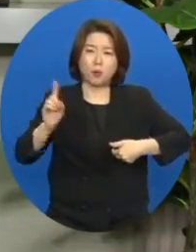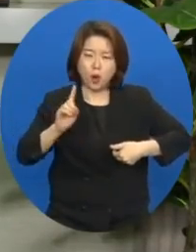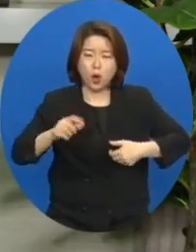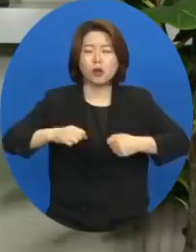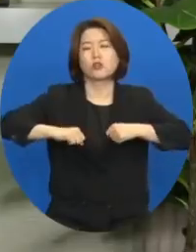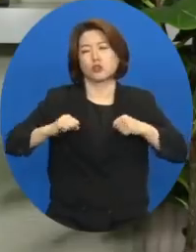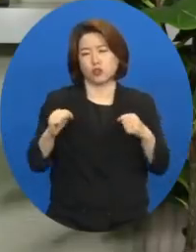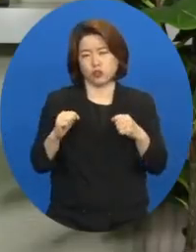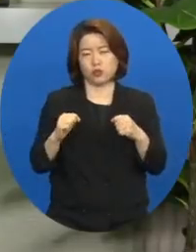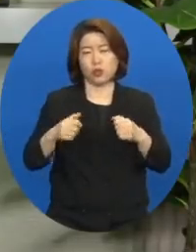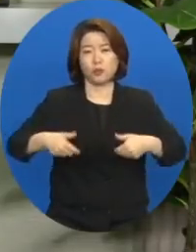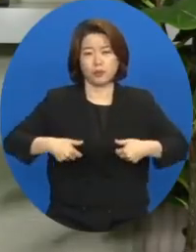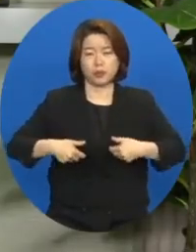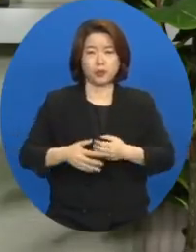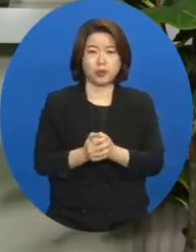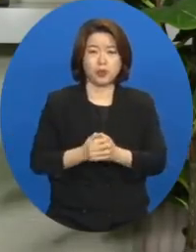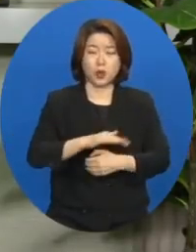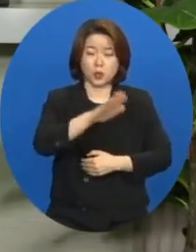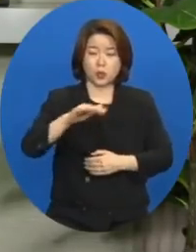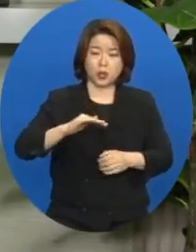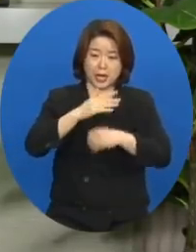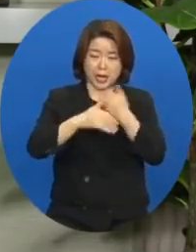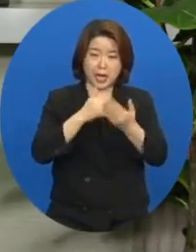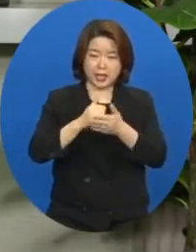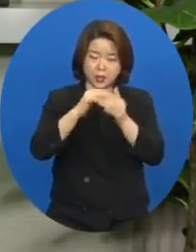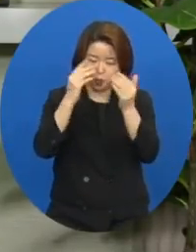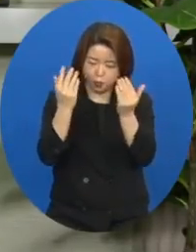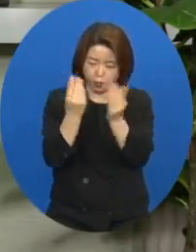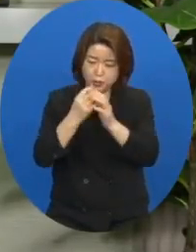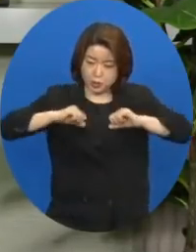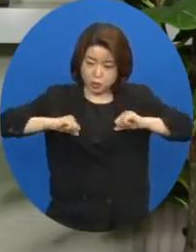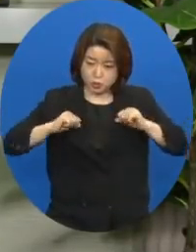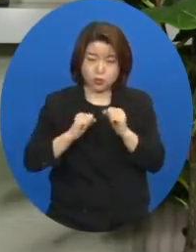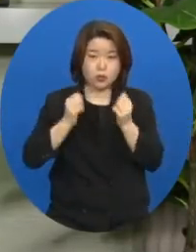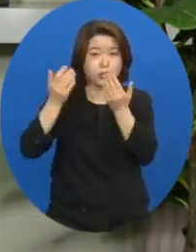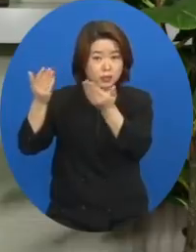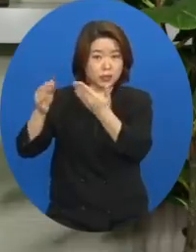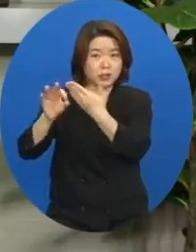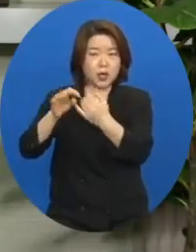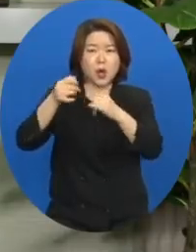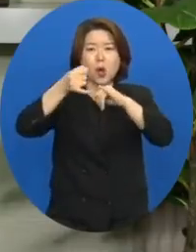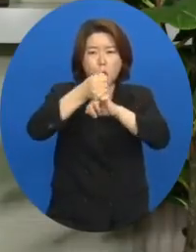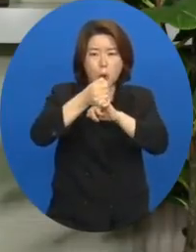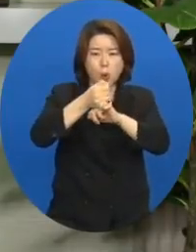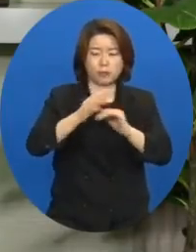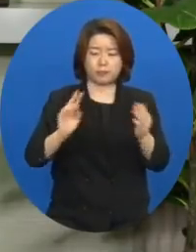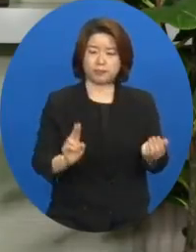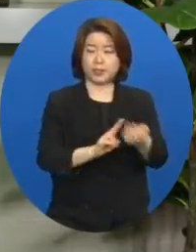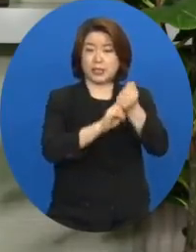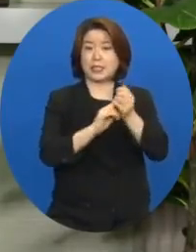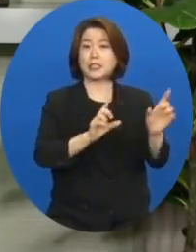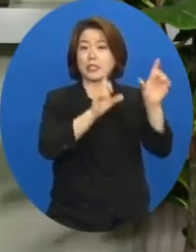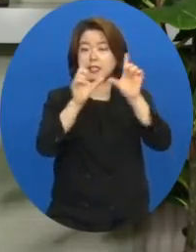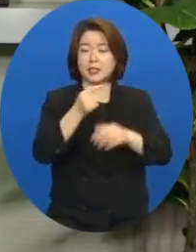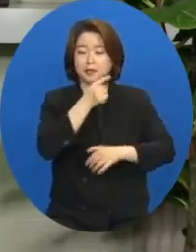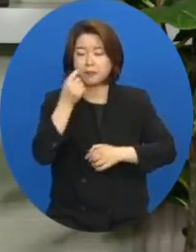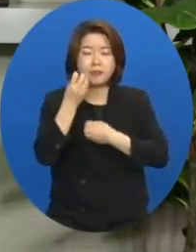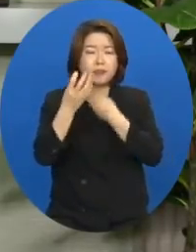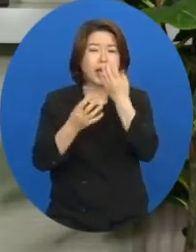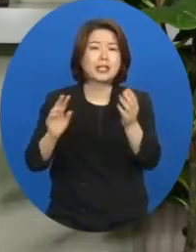것입니다. 우리가 하나님께 온전히 순종하면 반드시 기적의 삶, 간증의 삶,